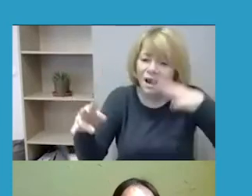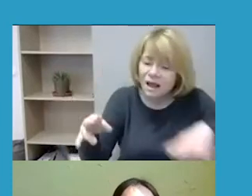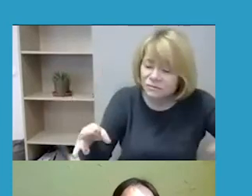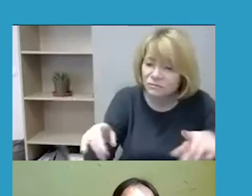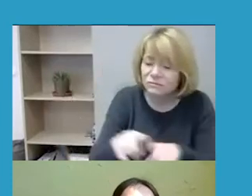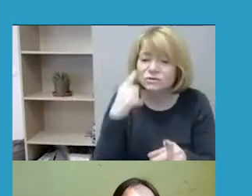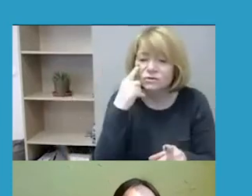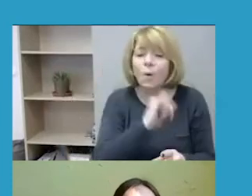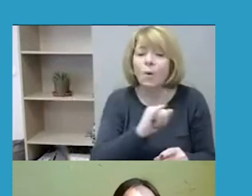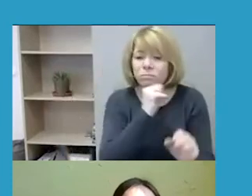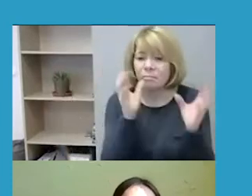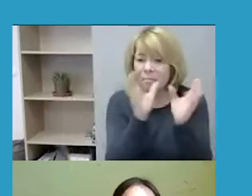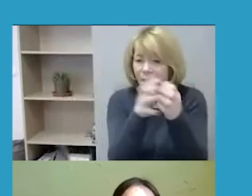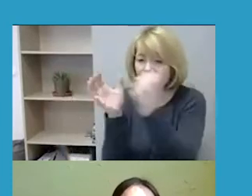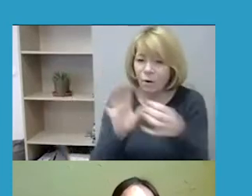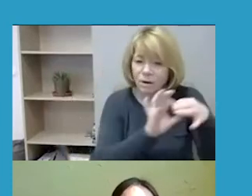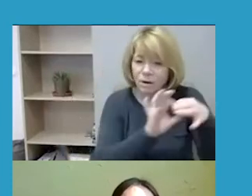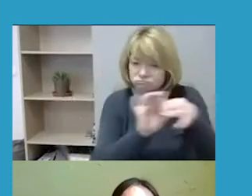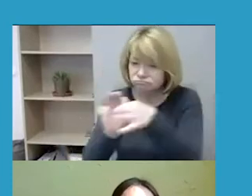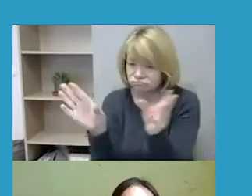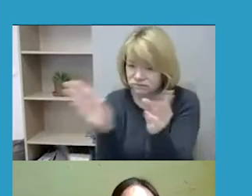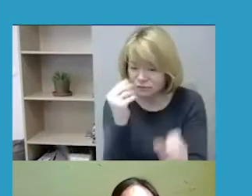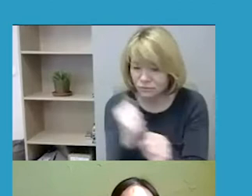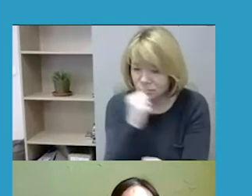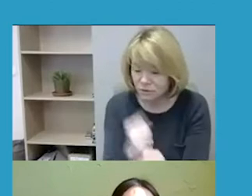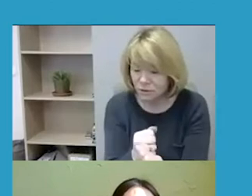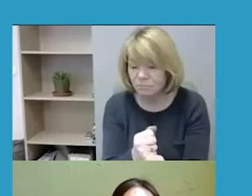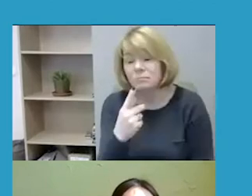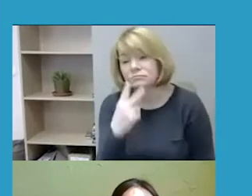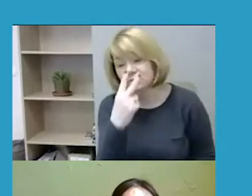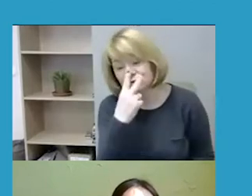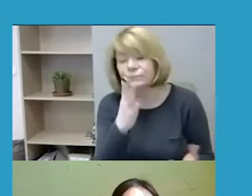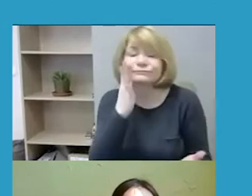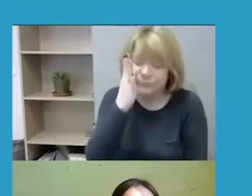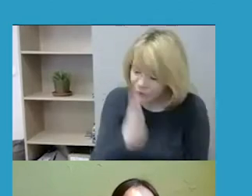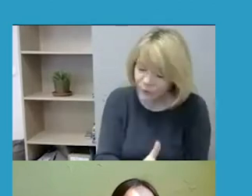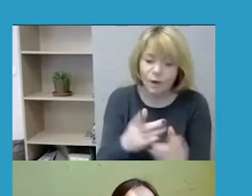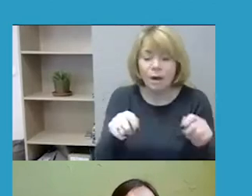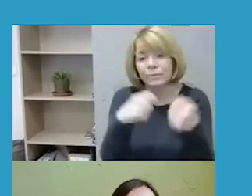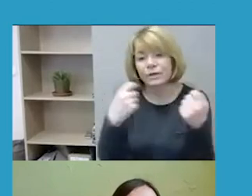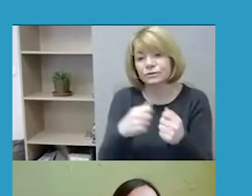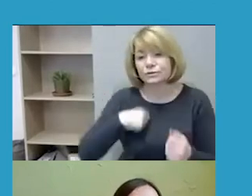pastabijau, nepykantos nusikaltimui, yra linkę labiau pažeisti asmens,